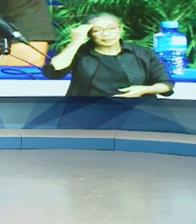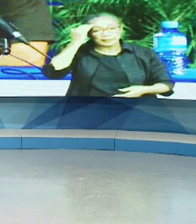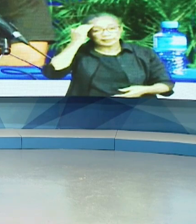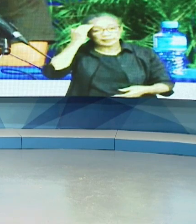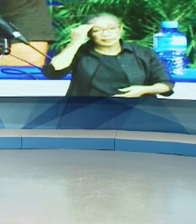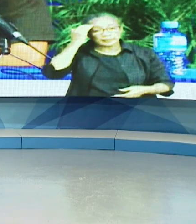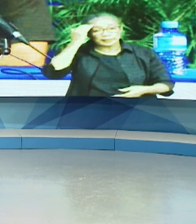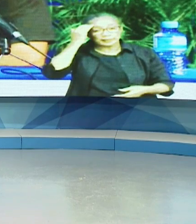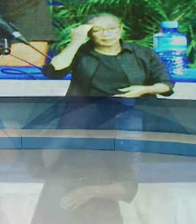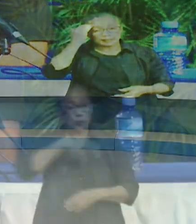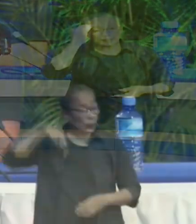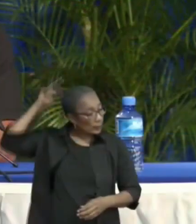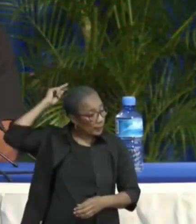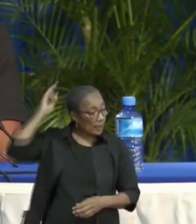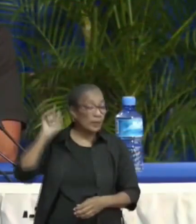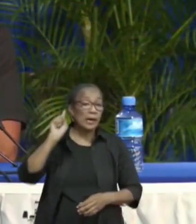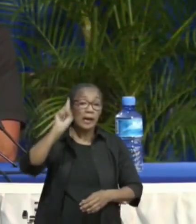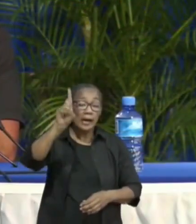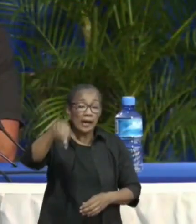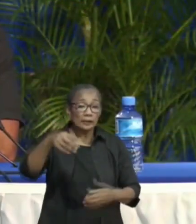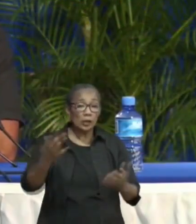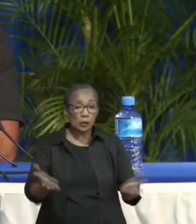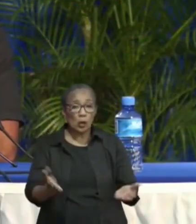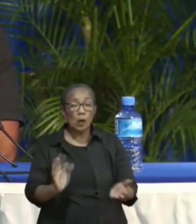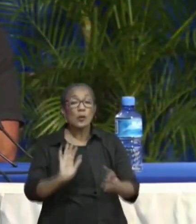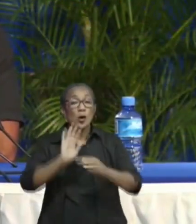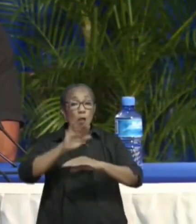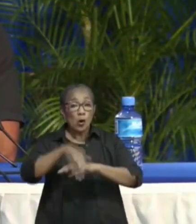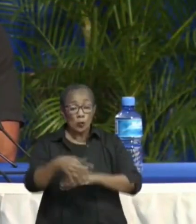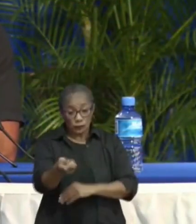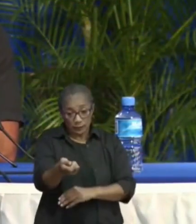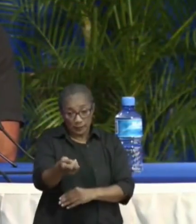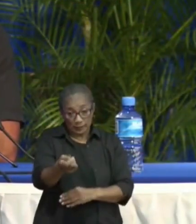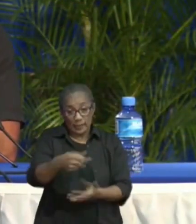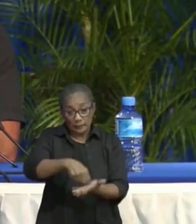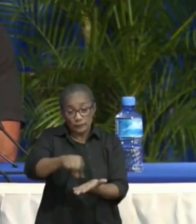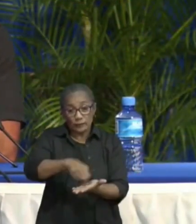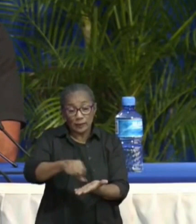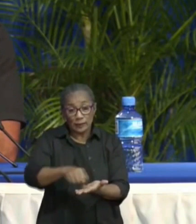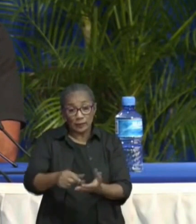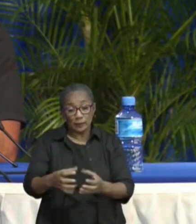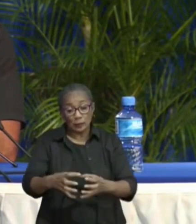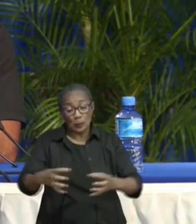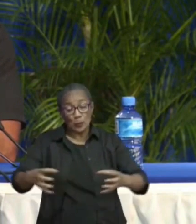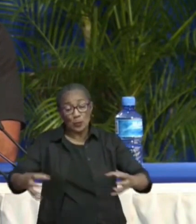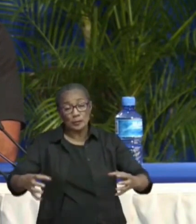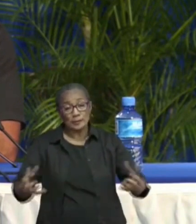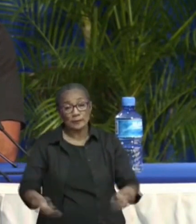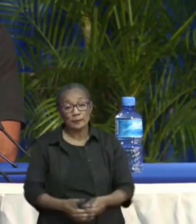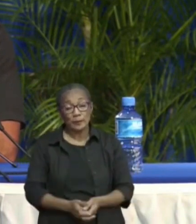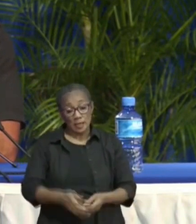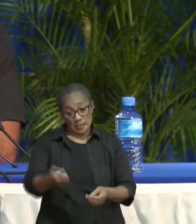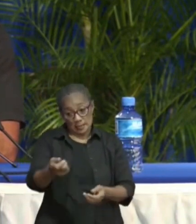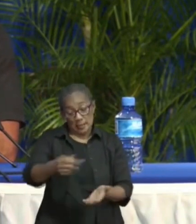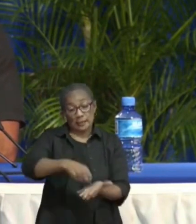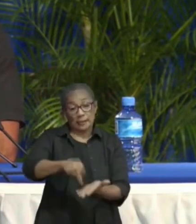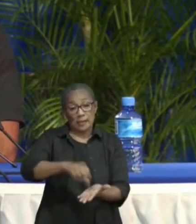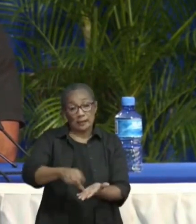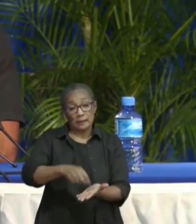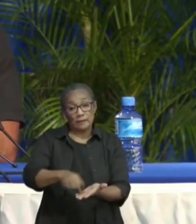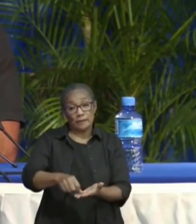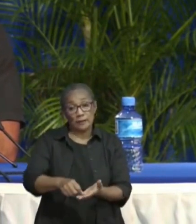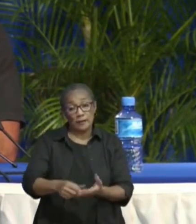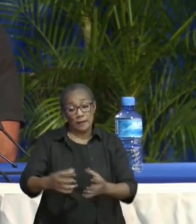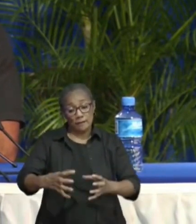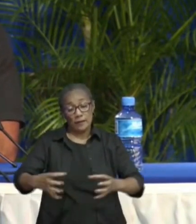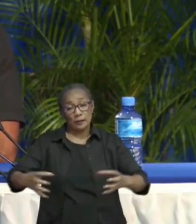Het gaat erom over de tarief van de bussen. De tarieven van de bussen,